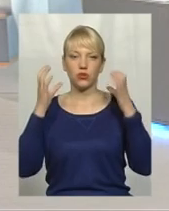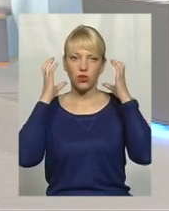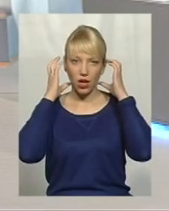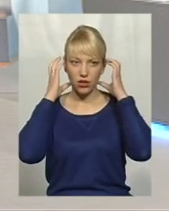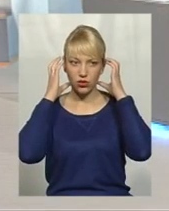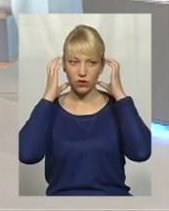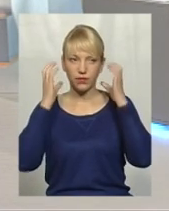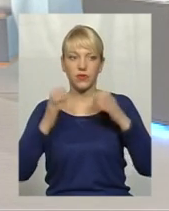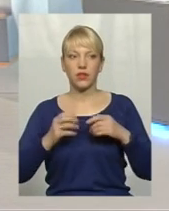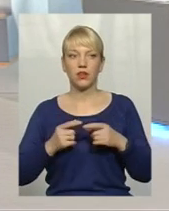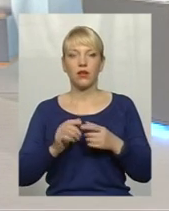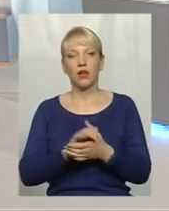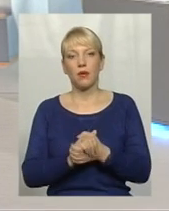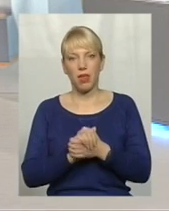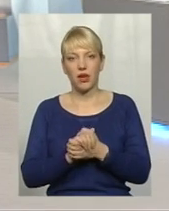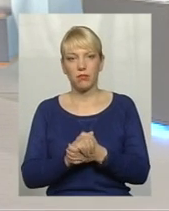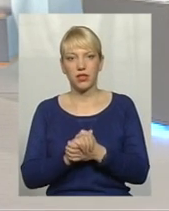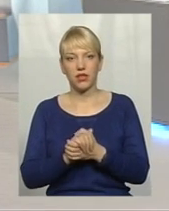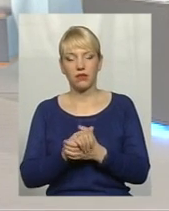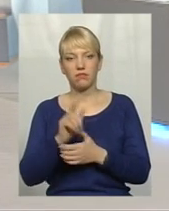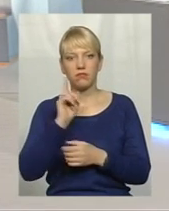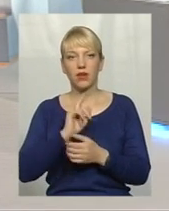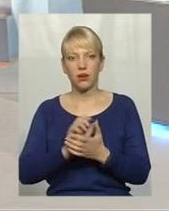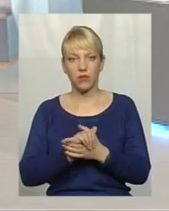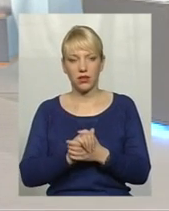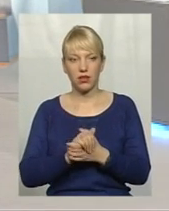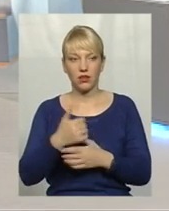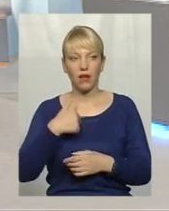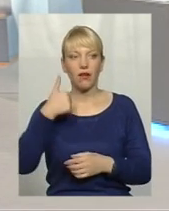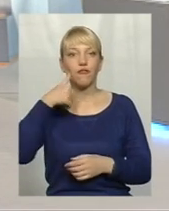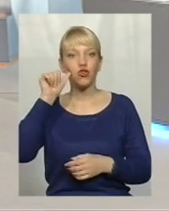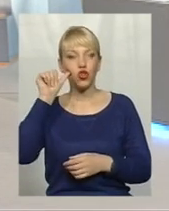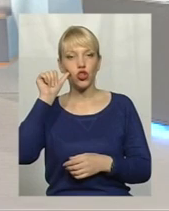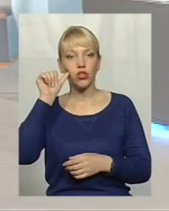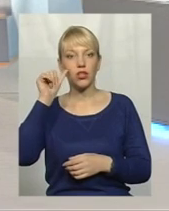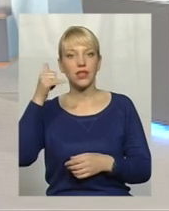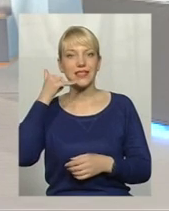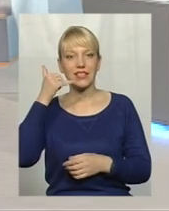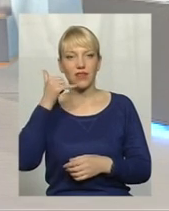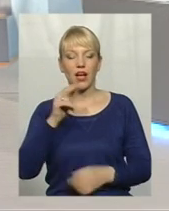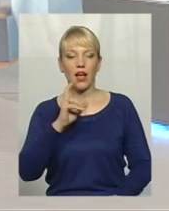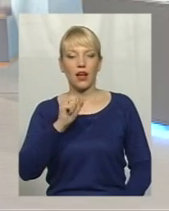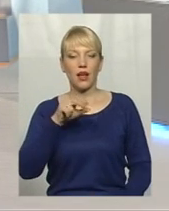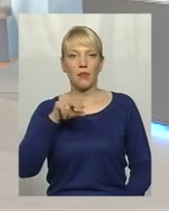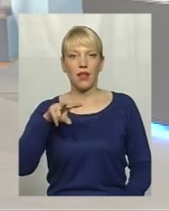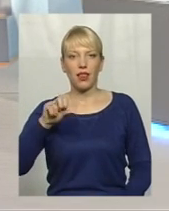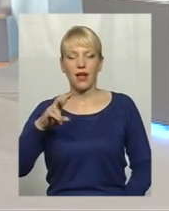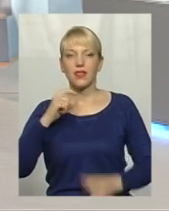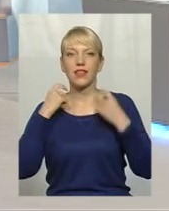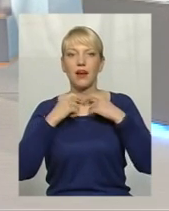перемир'я. Я вчора зазванювався з капеланами з Маріуполя,